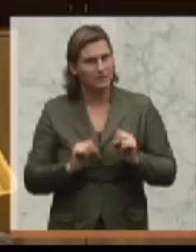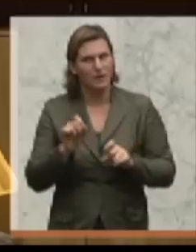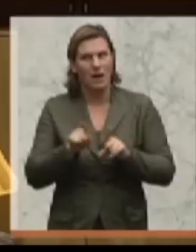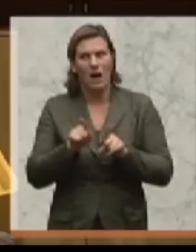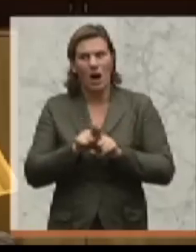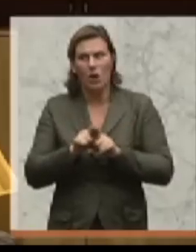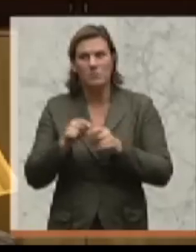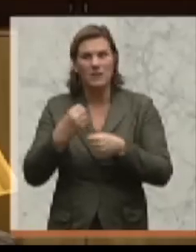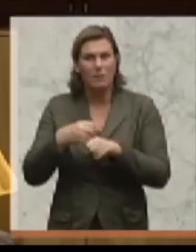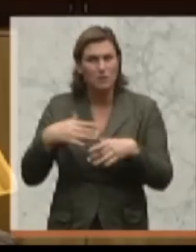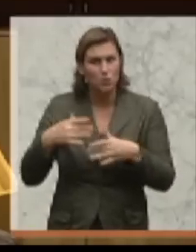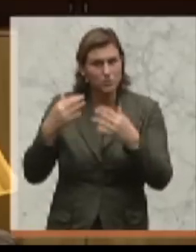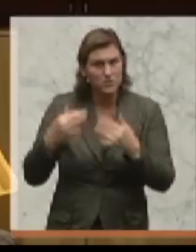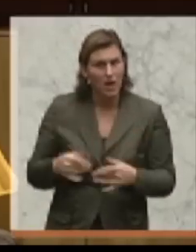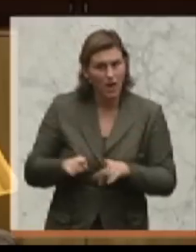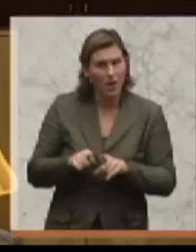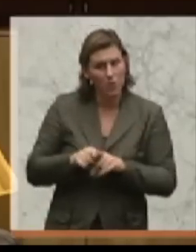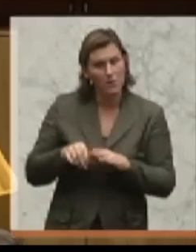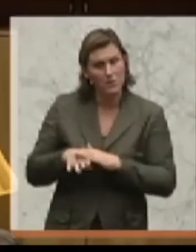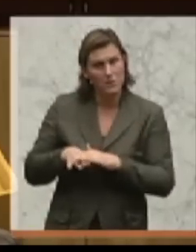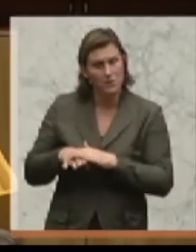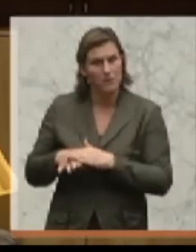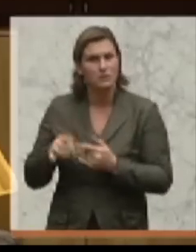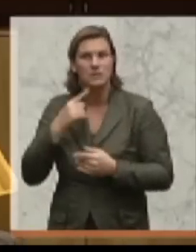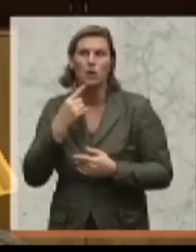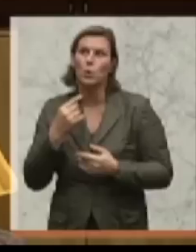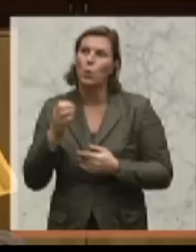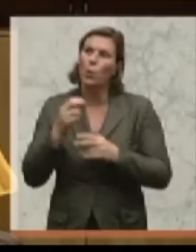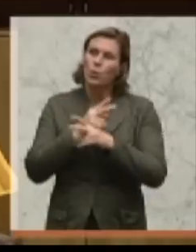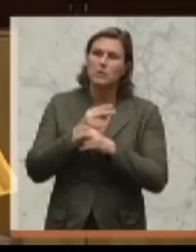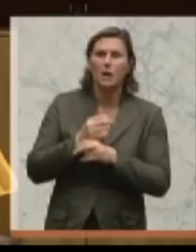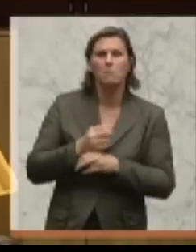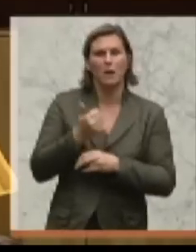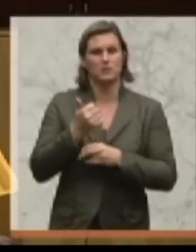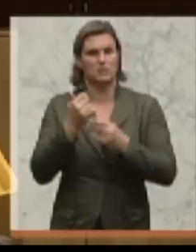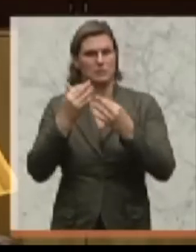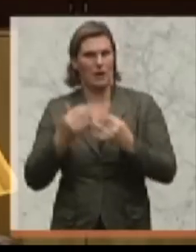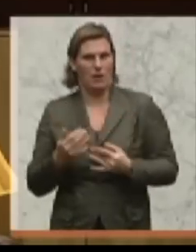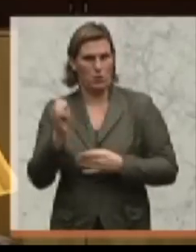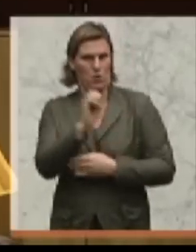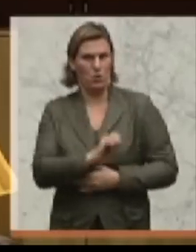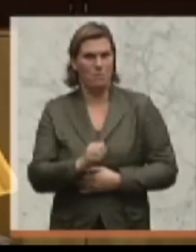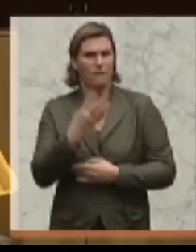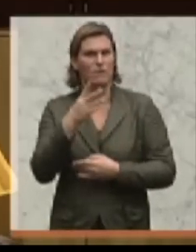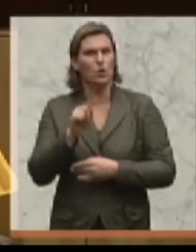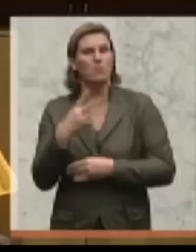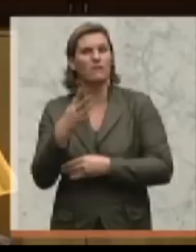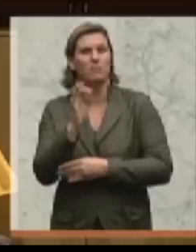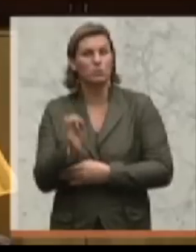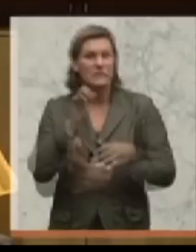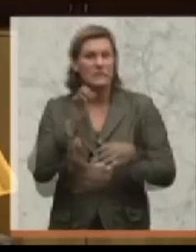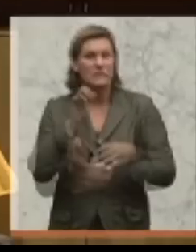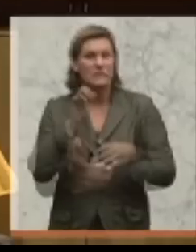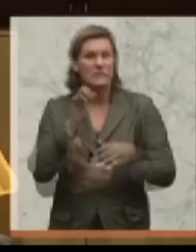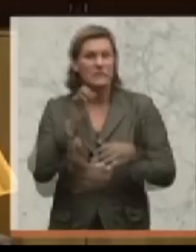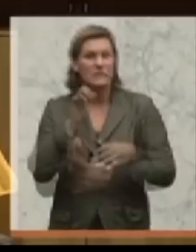Arbeitslosenzahlen auch. Sie sagen, Österreich hat die beste Arbeitslosenrate in Europa. Wir liegen bei 4,4 Prozent. Wissen Sie, bei 3